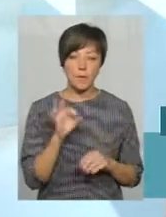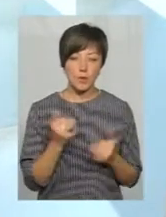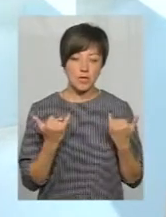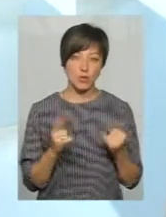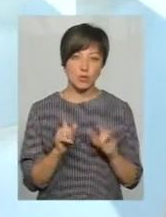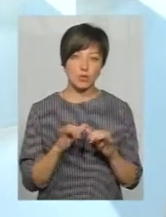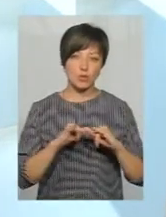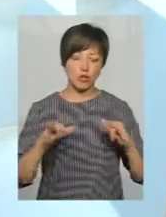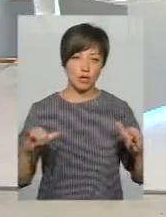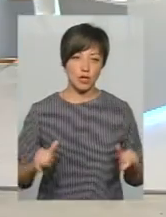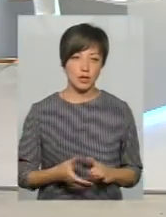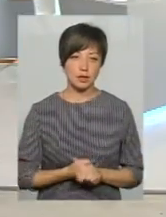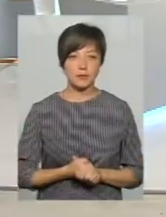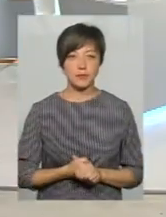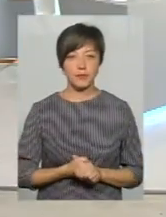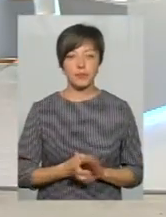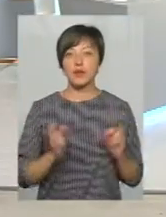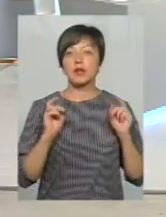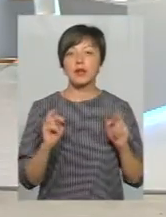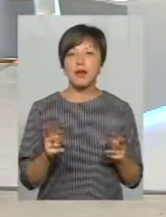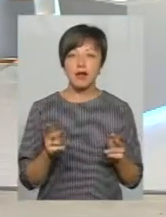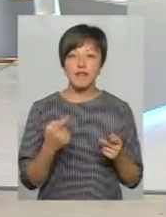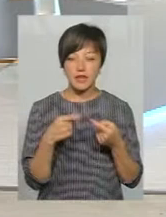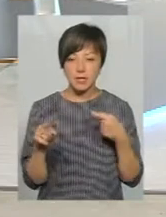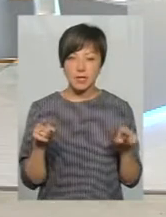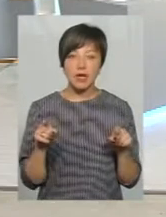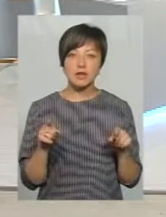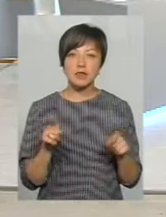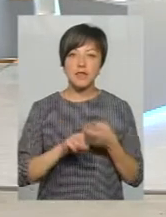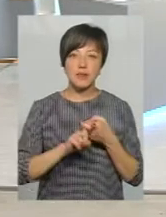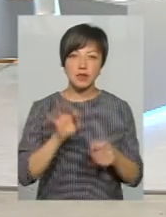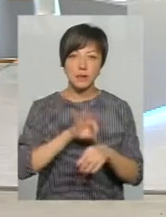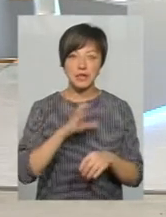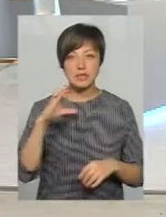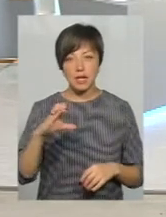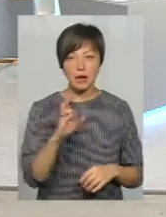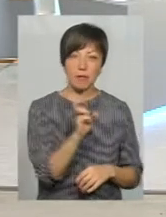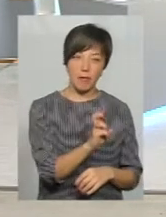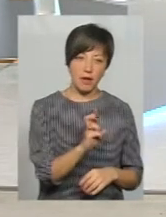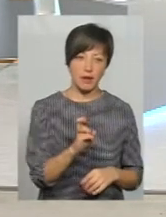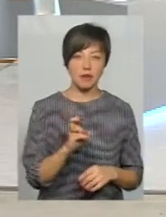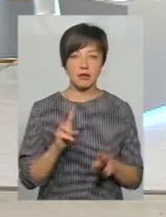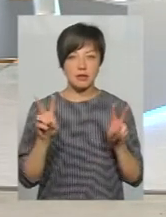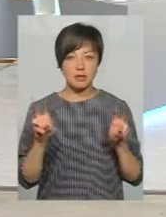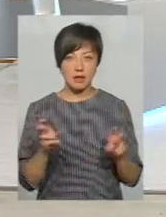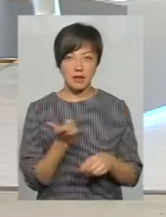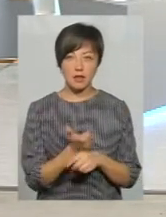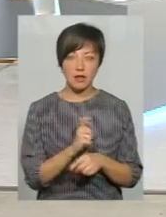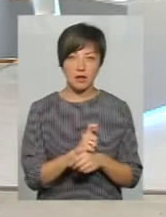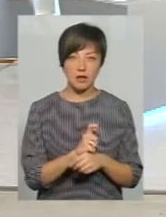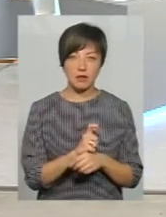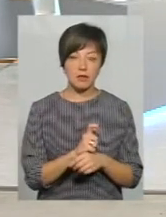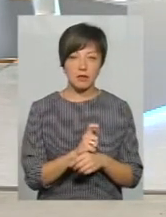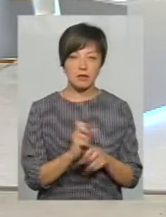зараз дуже актуальна. А якимось чином відрізняється вірусу гепатиту С і Б, адже їх називають такими